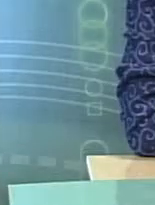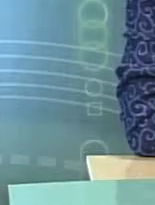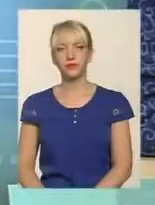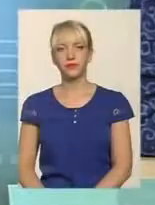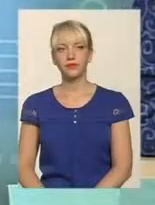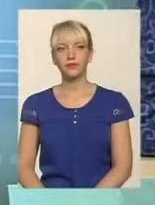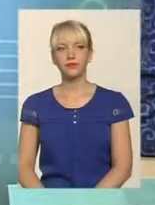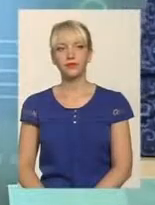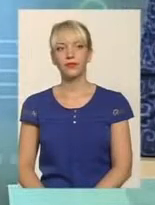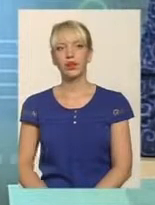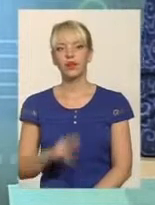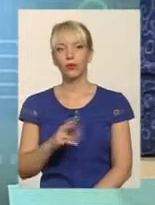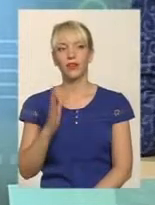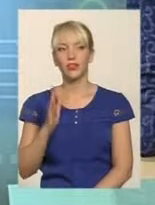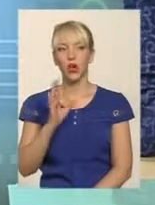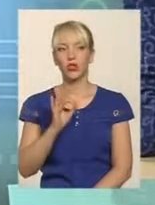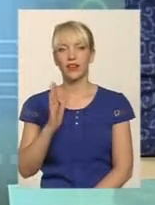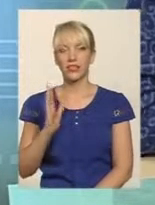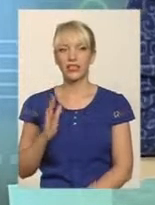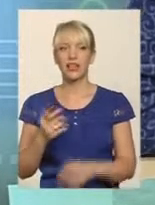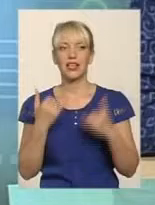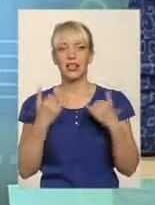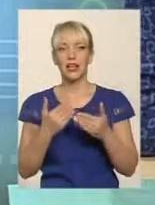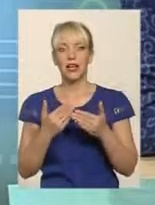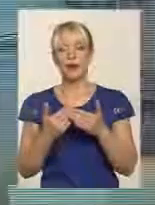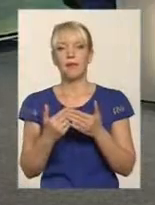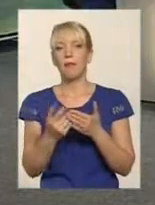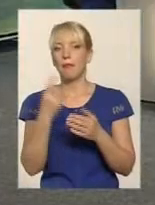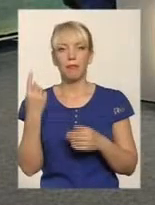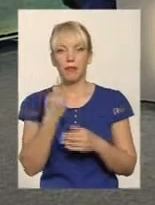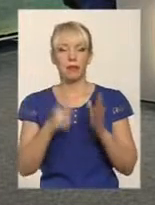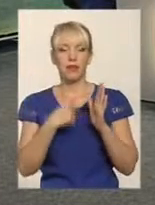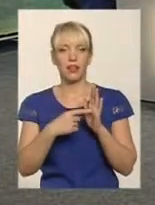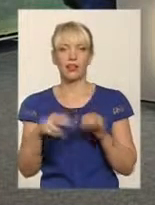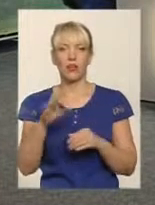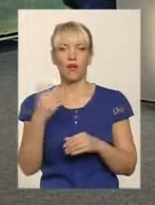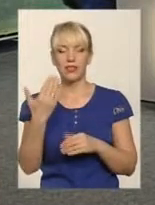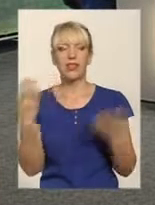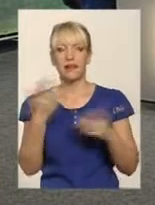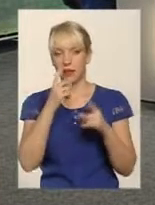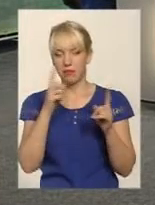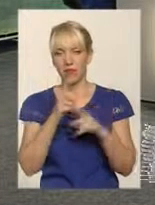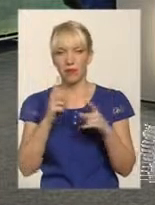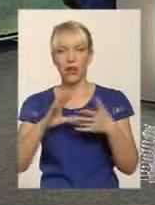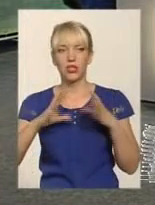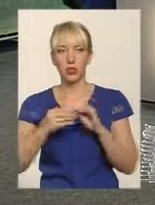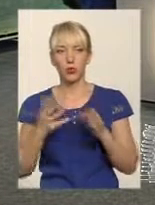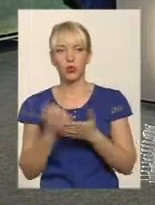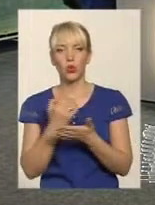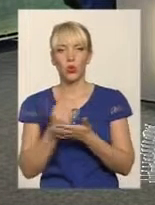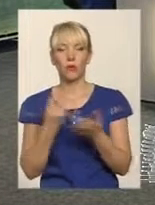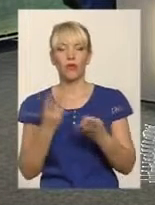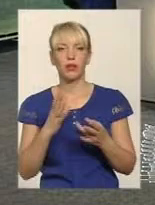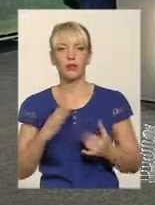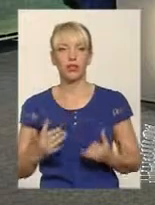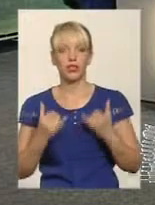Олександр Васильович, Олександр Васильович, насамперед зараз питання до вас. Яка мінімальна сума доходу має бути